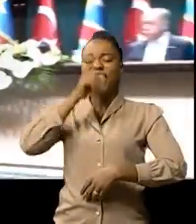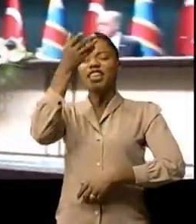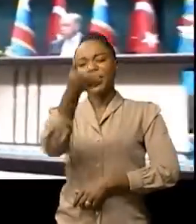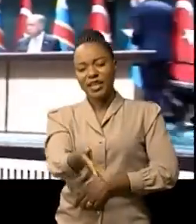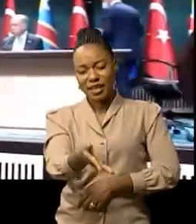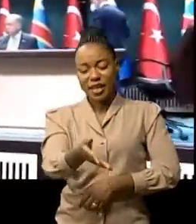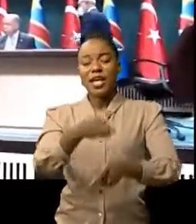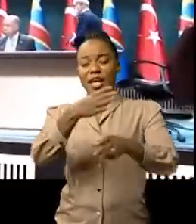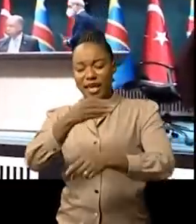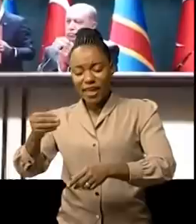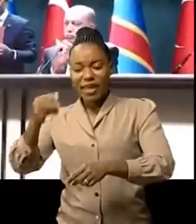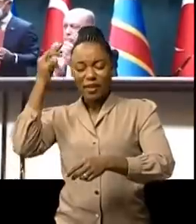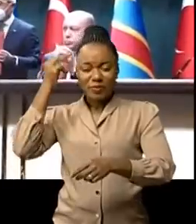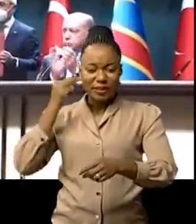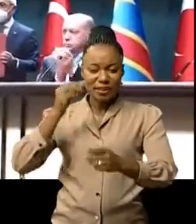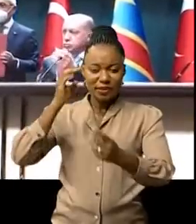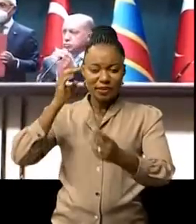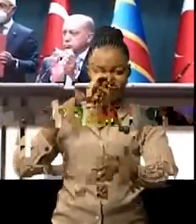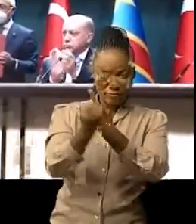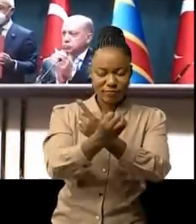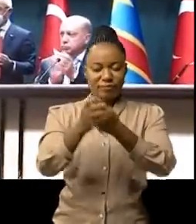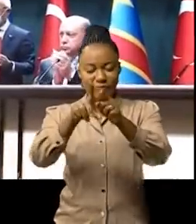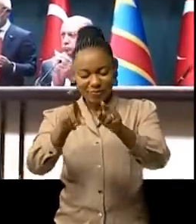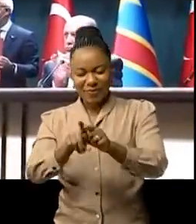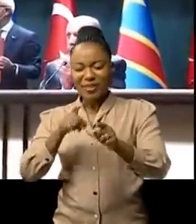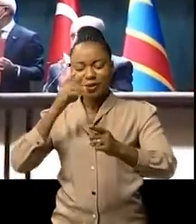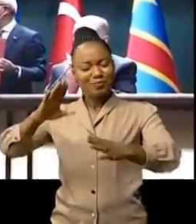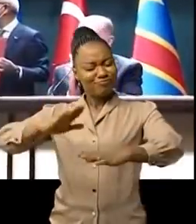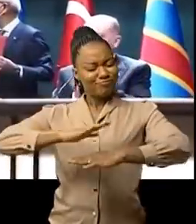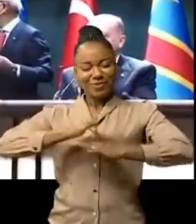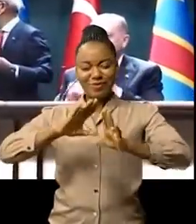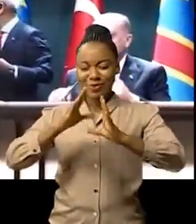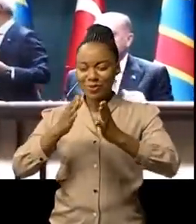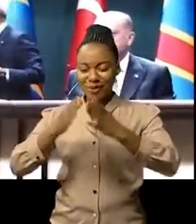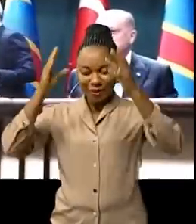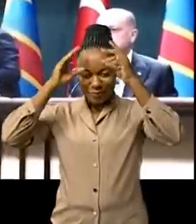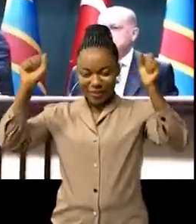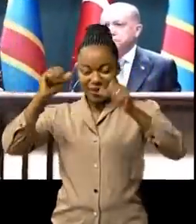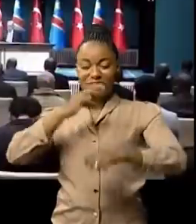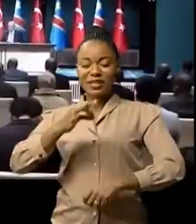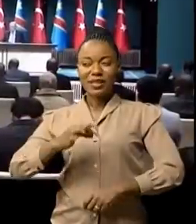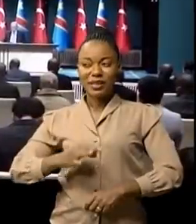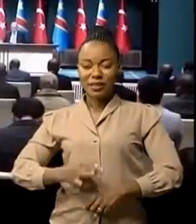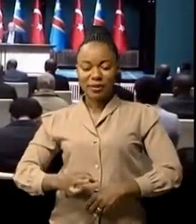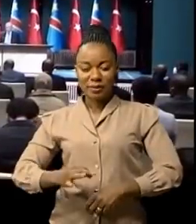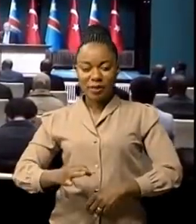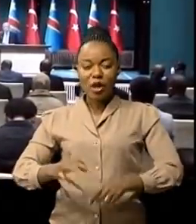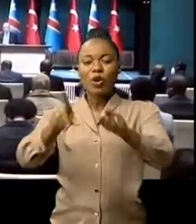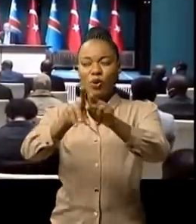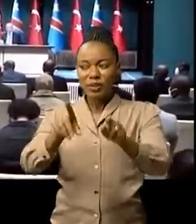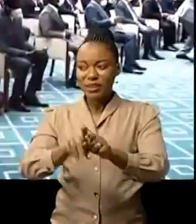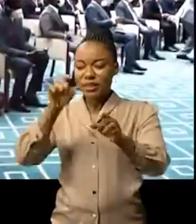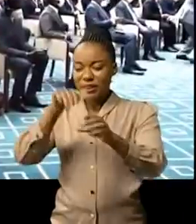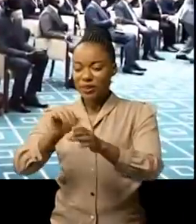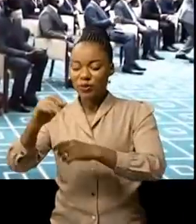et le ministre du Tourisme Modéron Simba. Satisfaction pour le chef de l'État Félix Antetiseké de Tchilombo dans